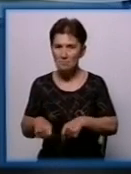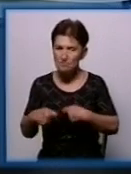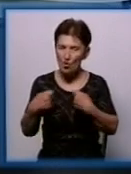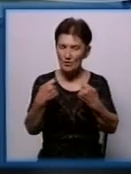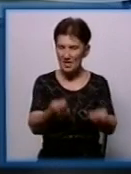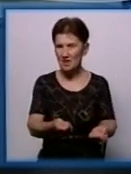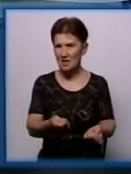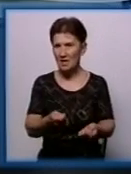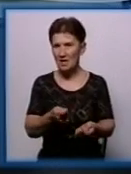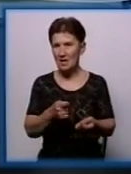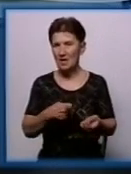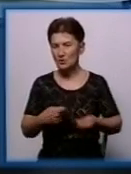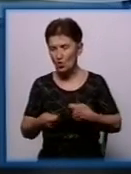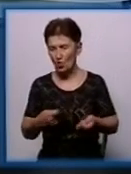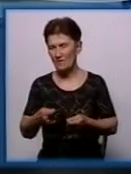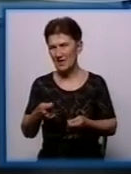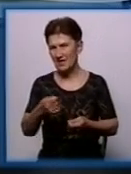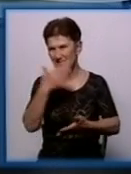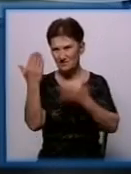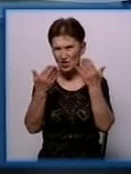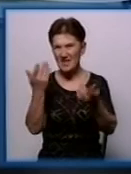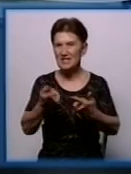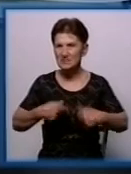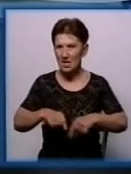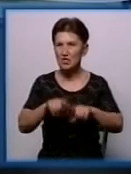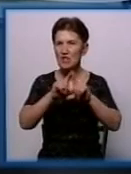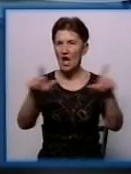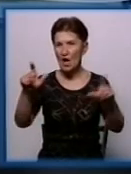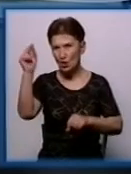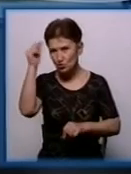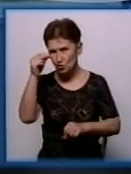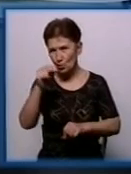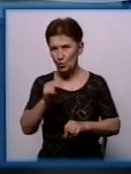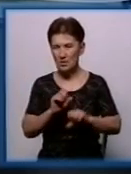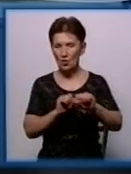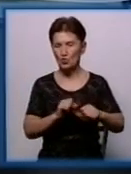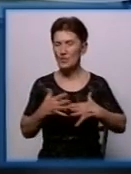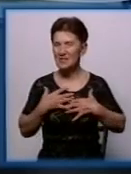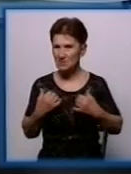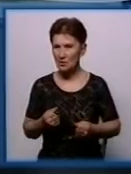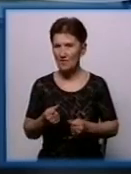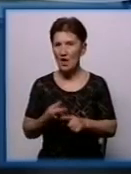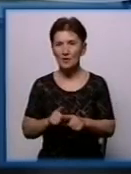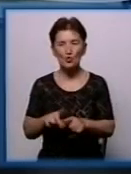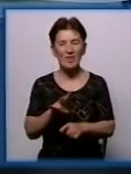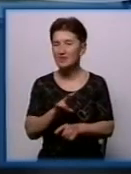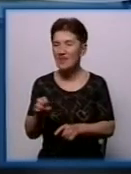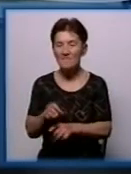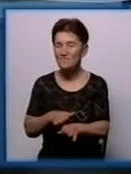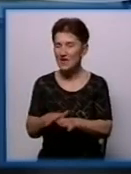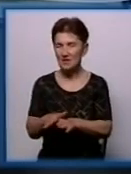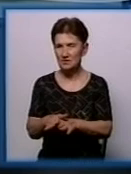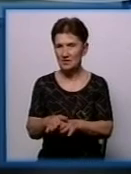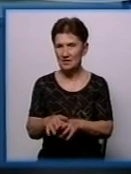-розважальні заклади, школи та заклади охорони здоров'я, які не виконали проти пожежних приписів